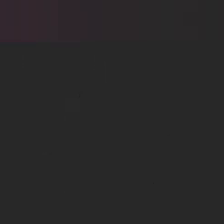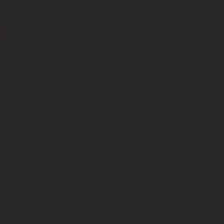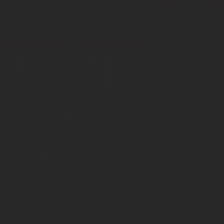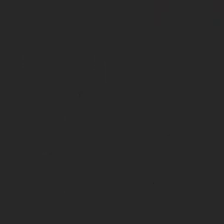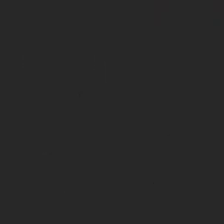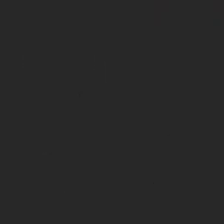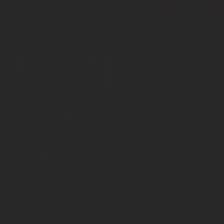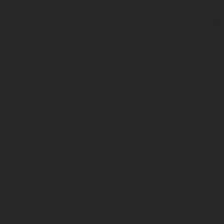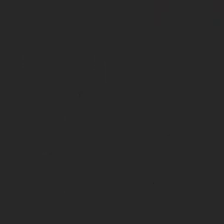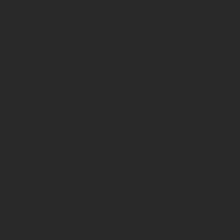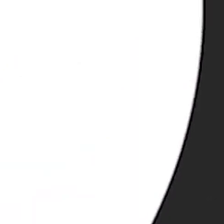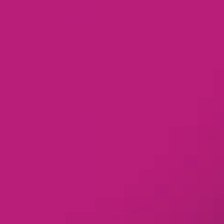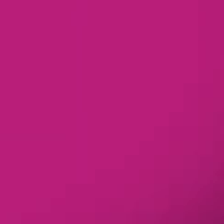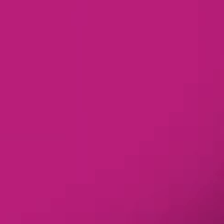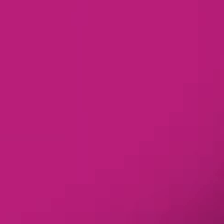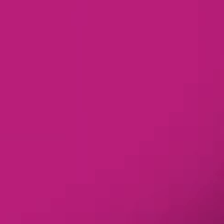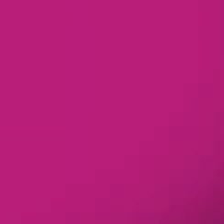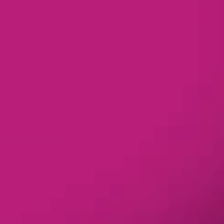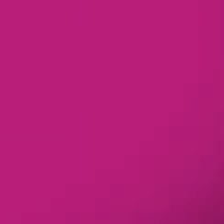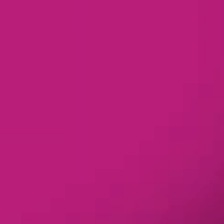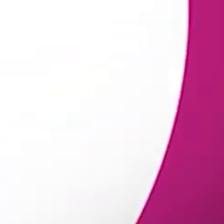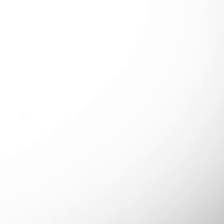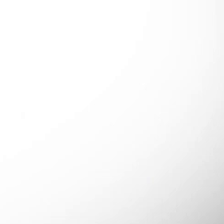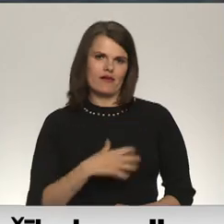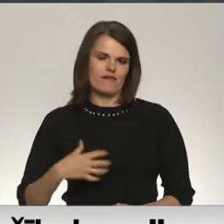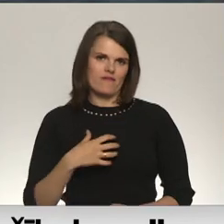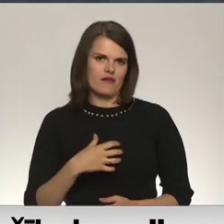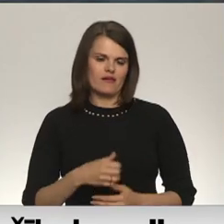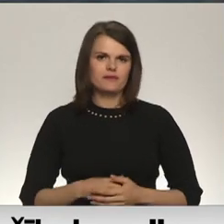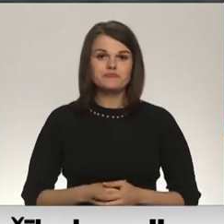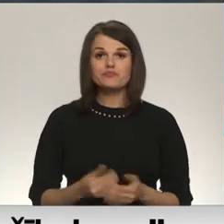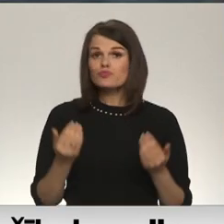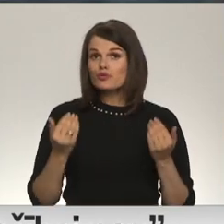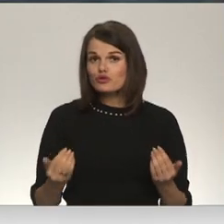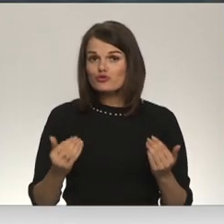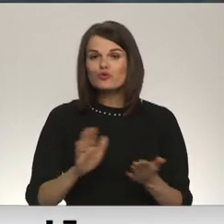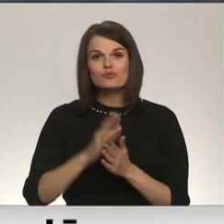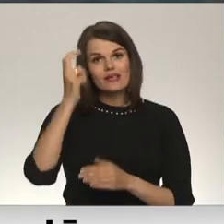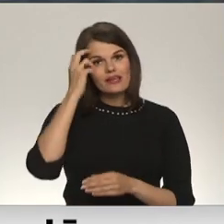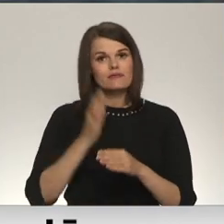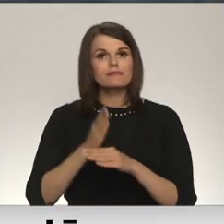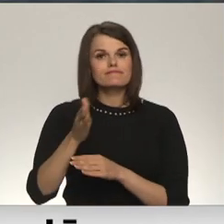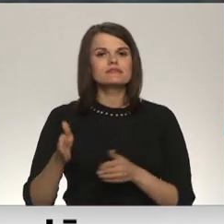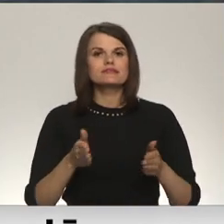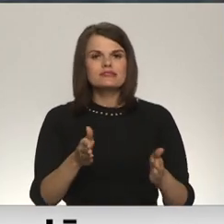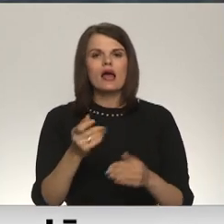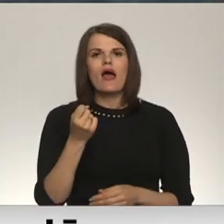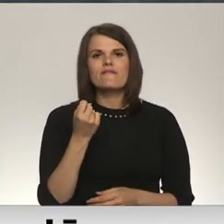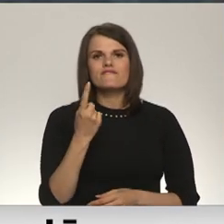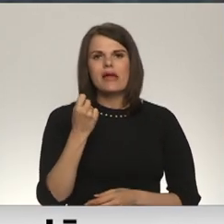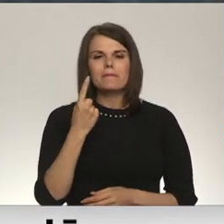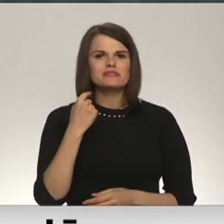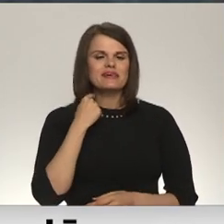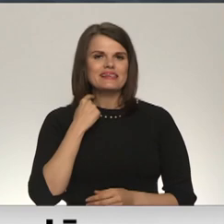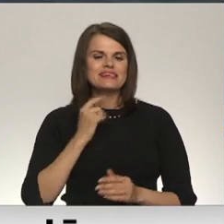Re! Viss ēters ir te! Šodien uz Kīvu devās ceļā 11. Rīgas